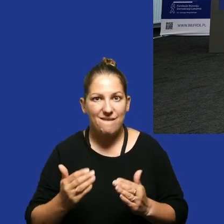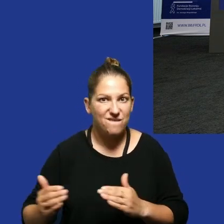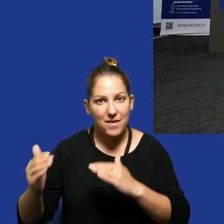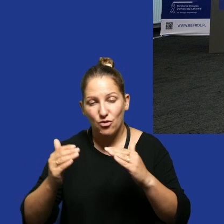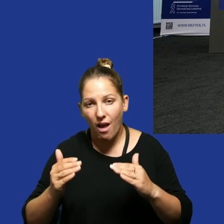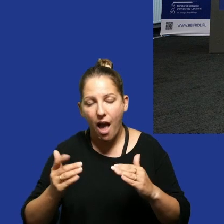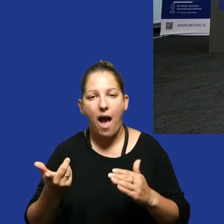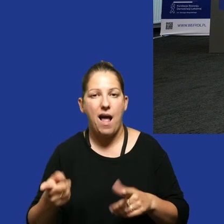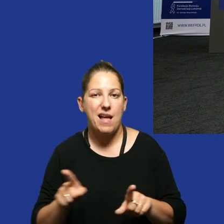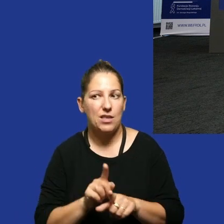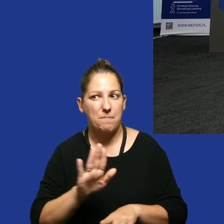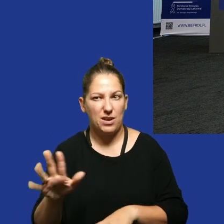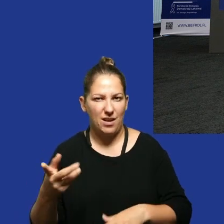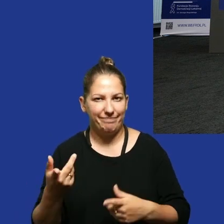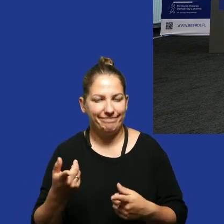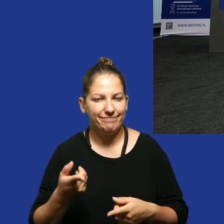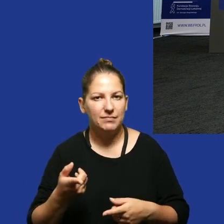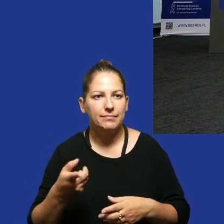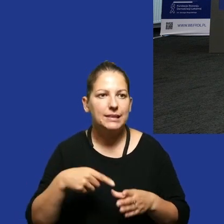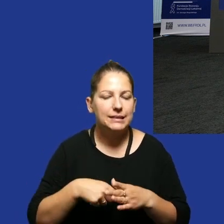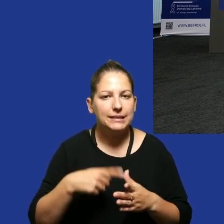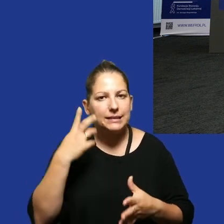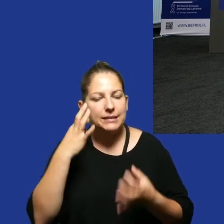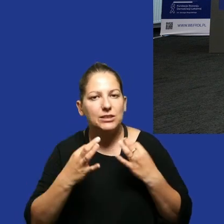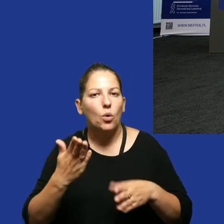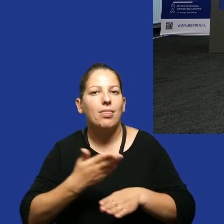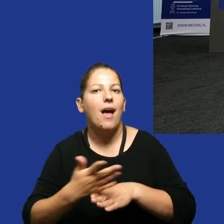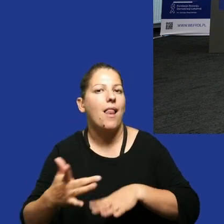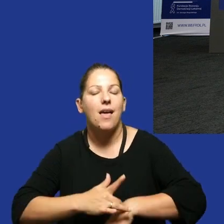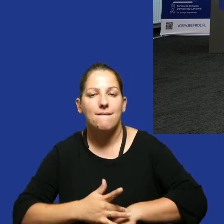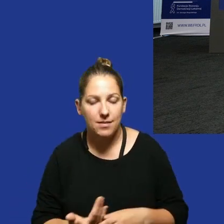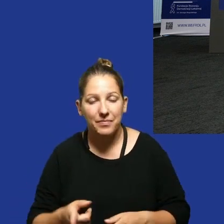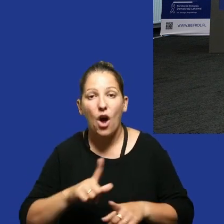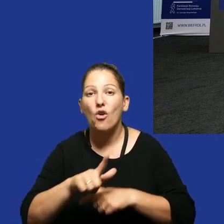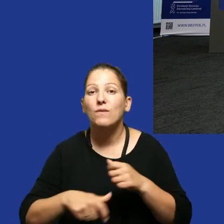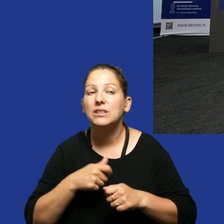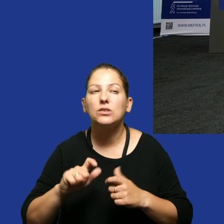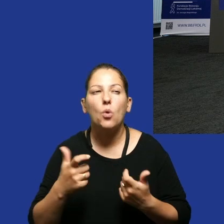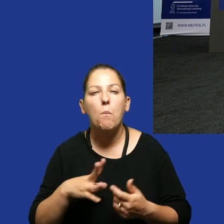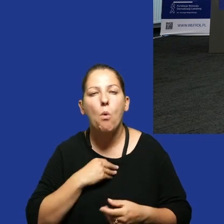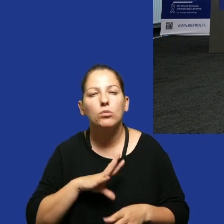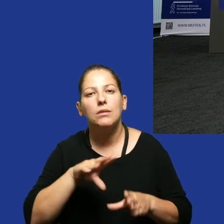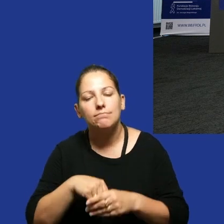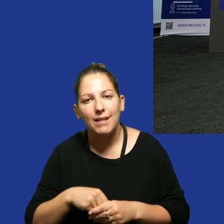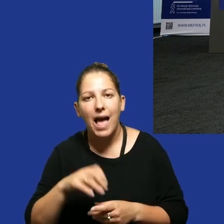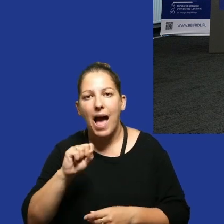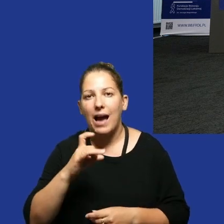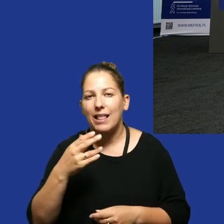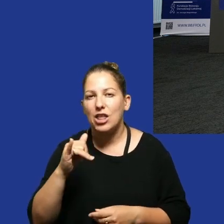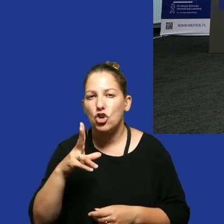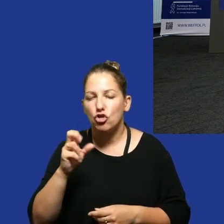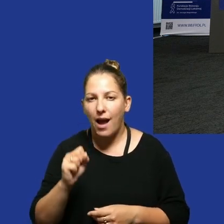i też macie pewne konsekwencje. Zanim byśmy sobie porozmawiali o rozwiązaniach, które możemy zastosować, poniekąd już Agnieszka